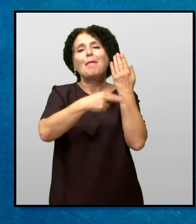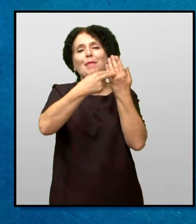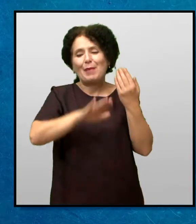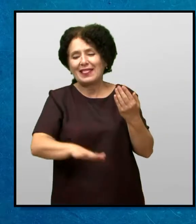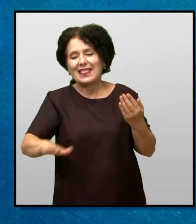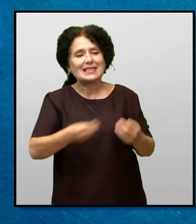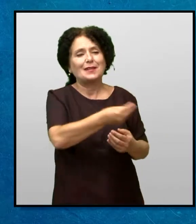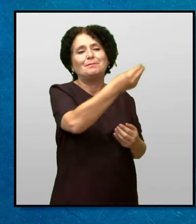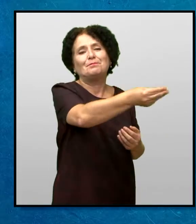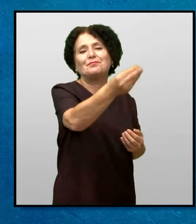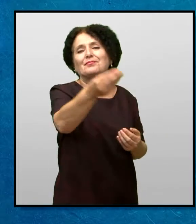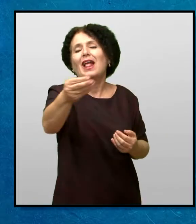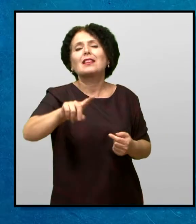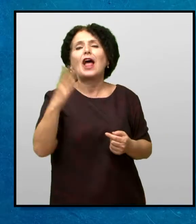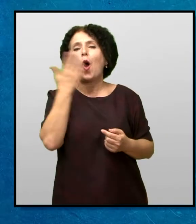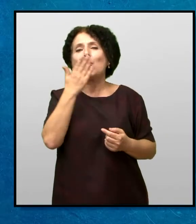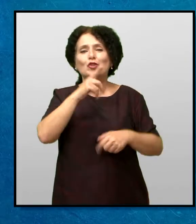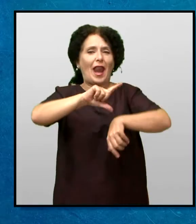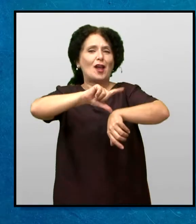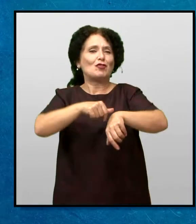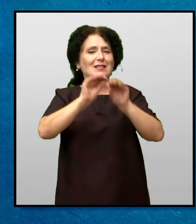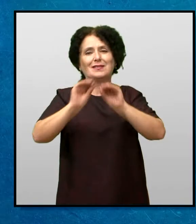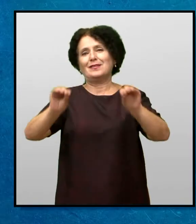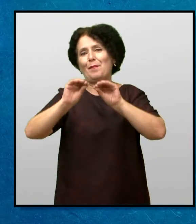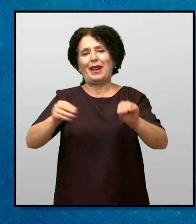Библии за да ги читаат и проучуваат на час